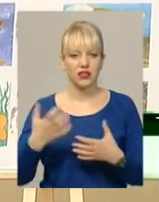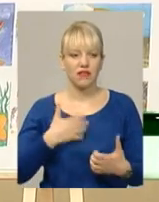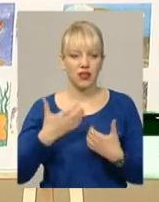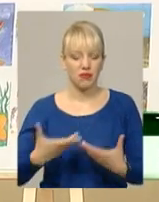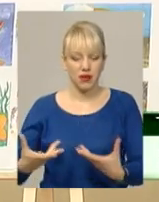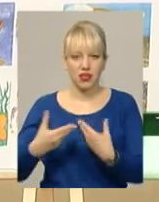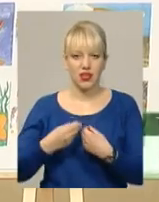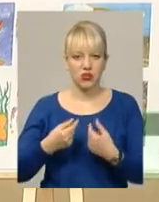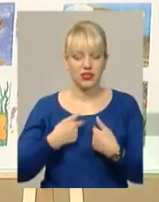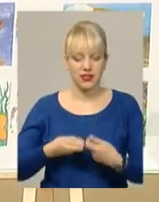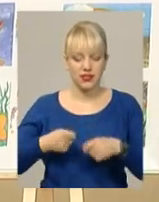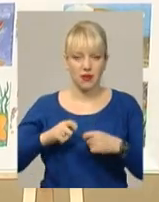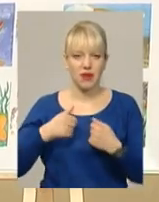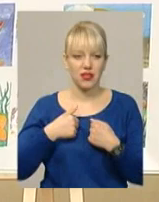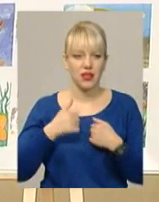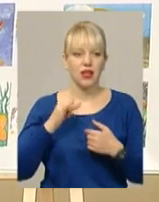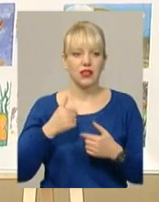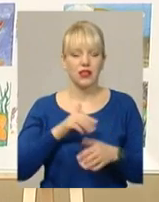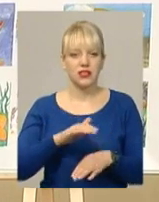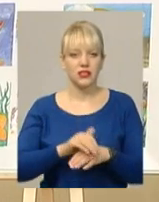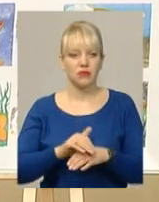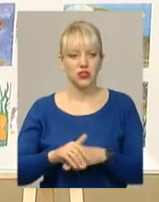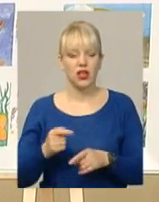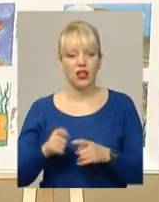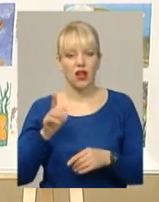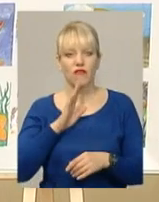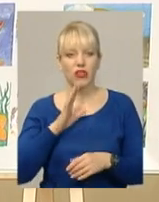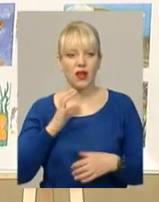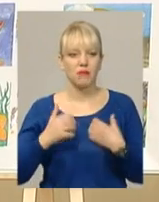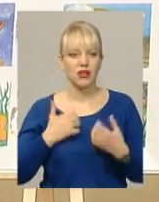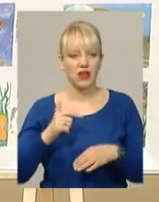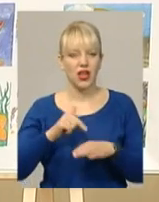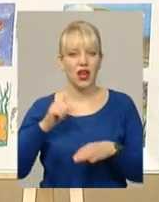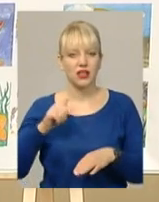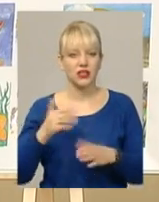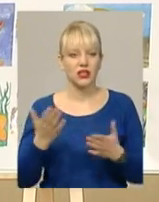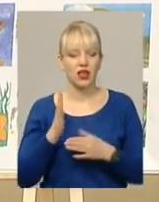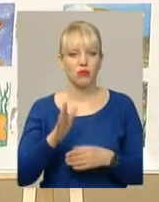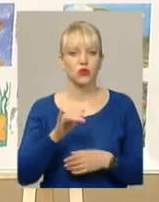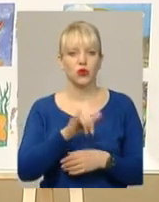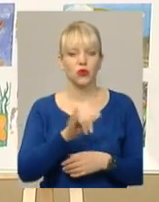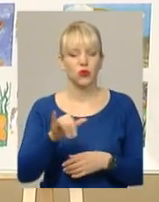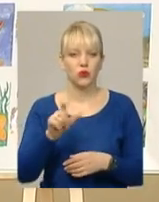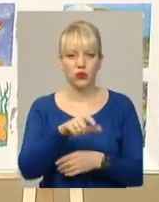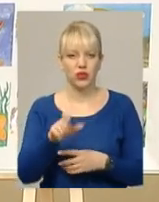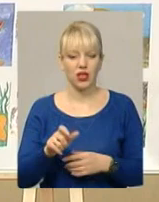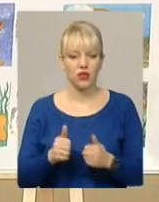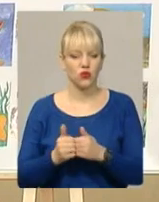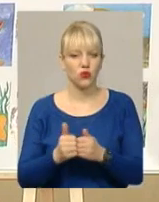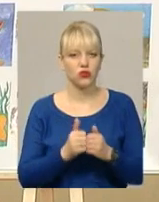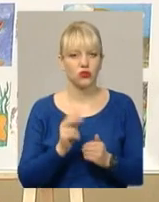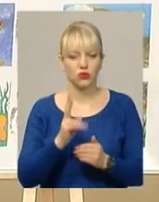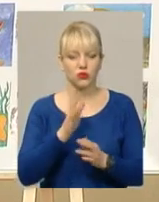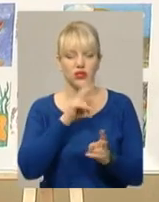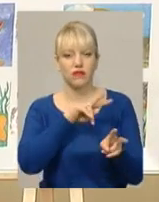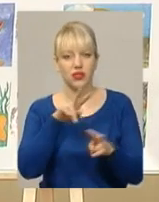передалося і мені. Раніше не замічала з неї, а вона переживає реакцію, от яка реакція буде в оточуючі, хто буде дивитися,